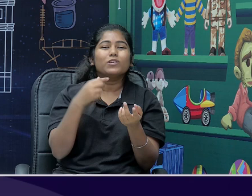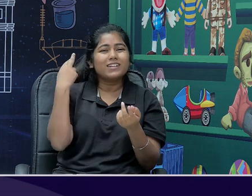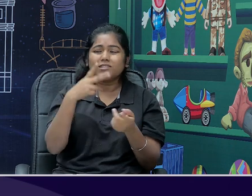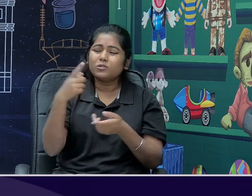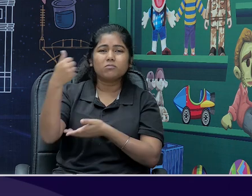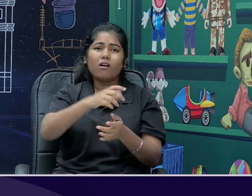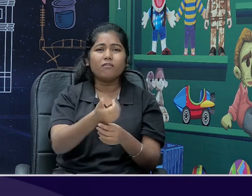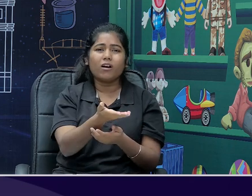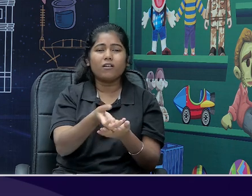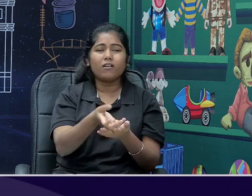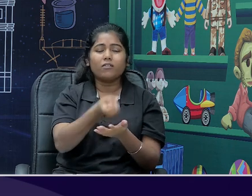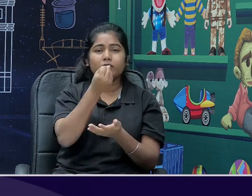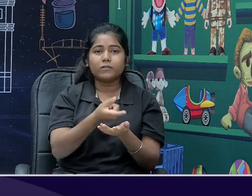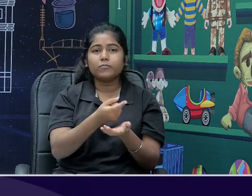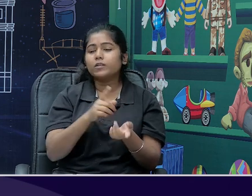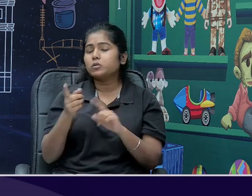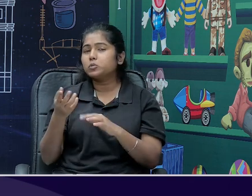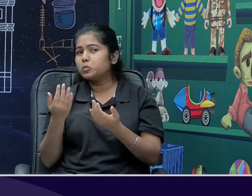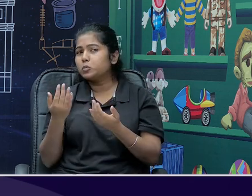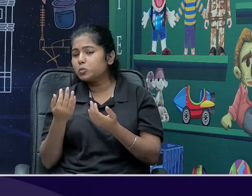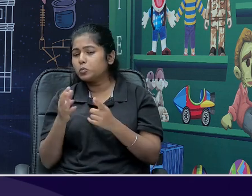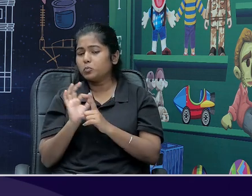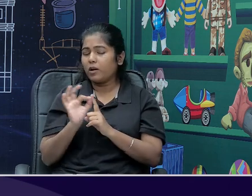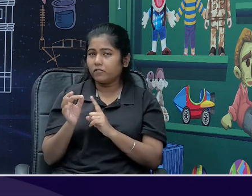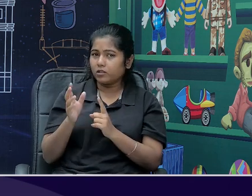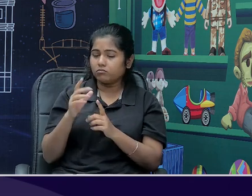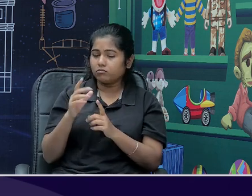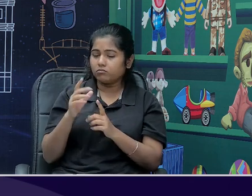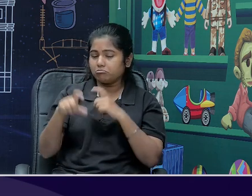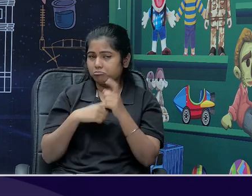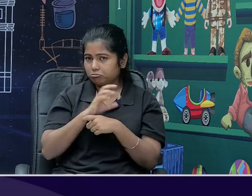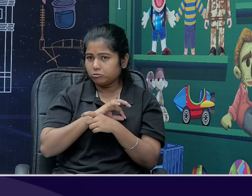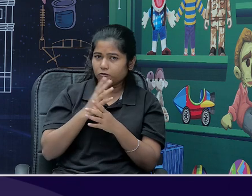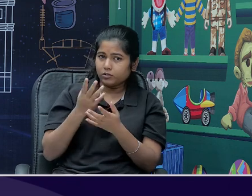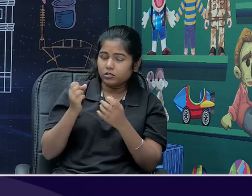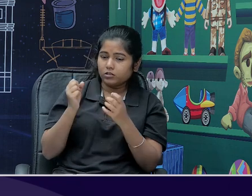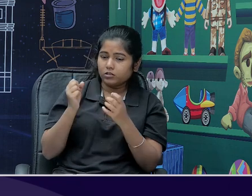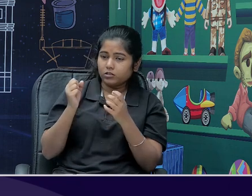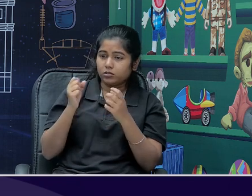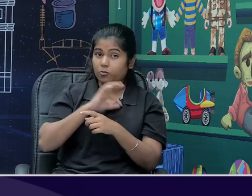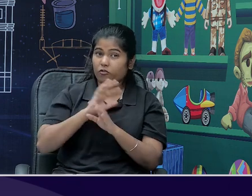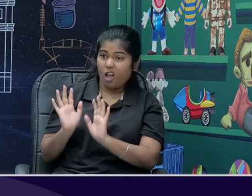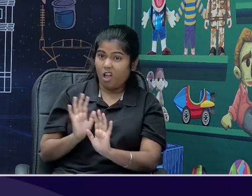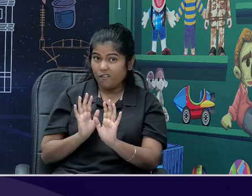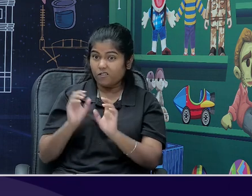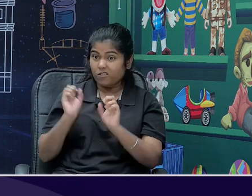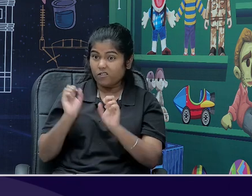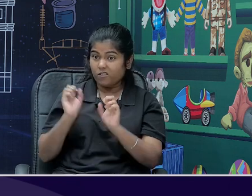successful, or they are making profit, or not, ऐसा कुछ है, So, हर public sector enterprise profitable नहीं है,